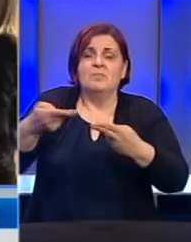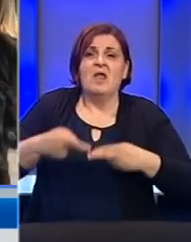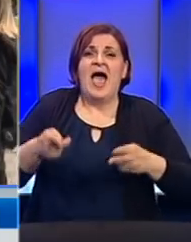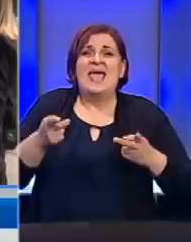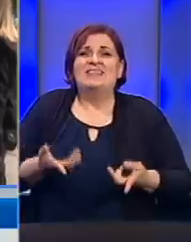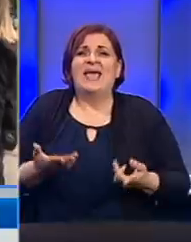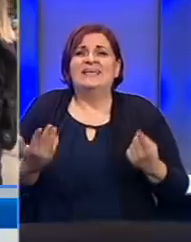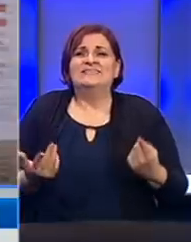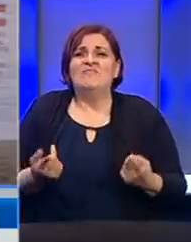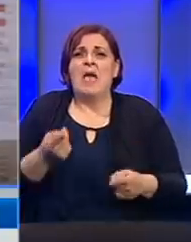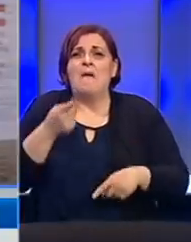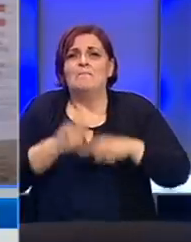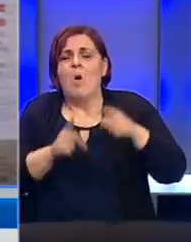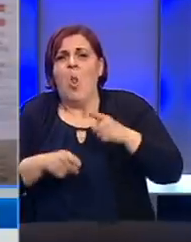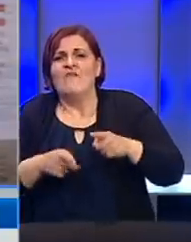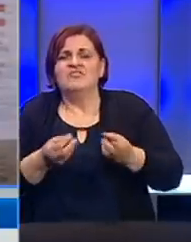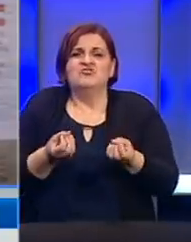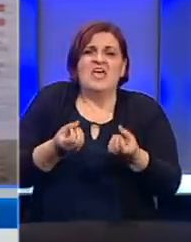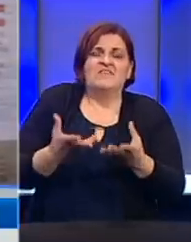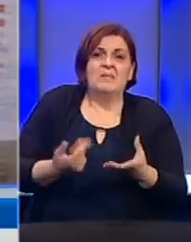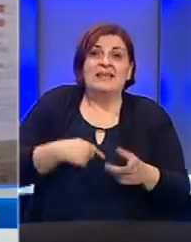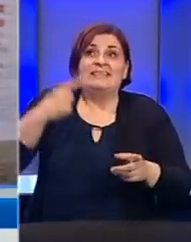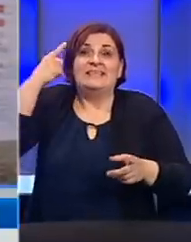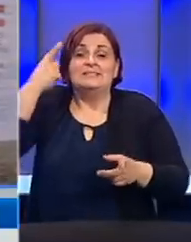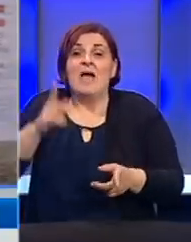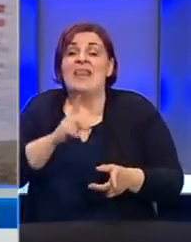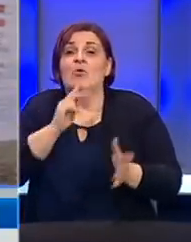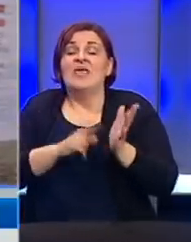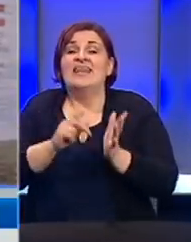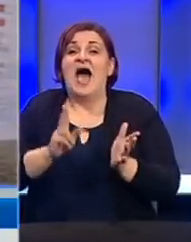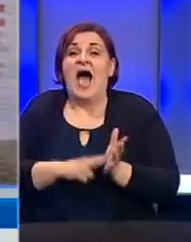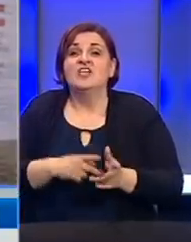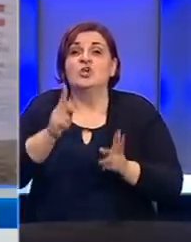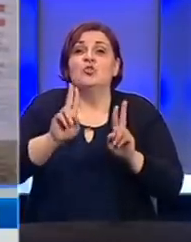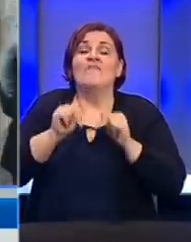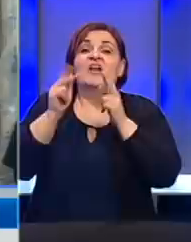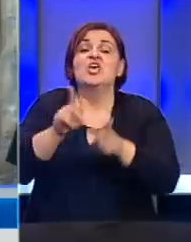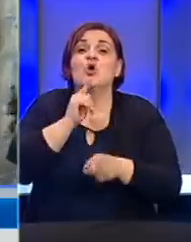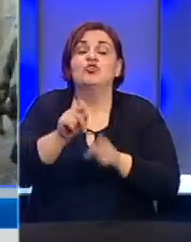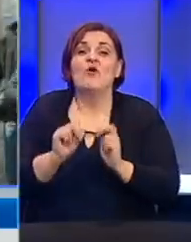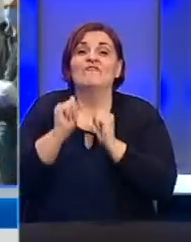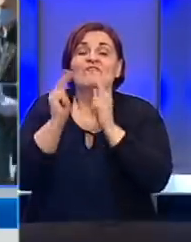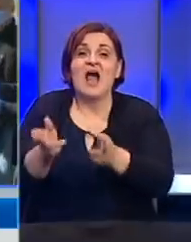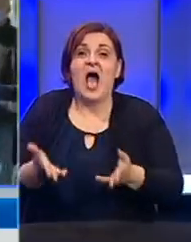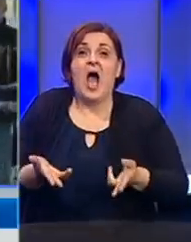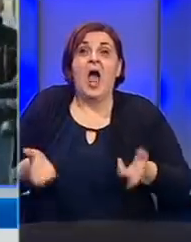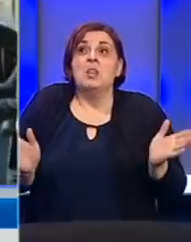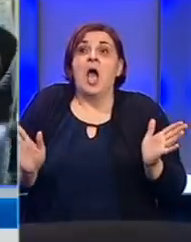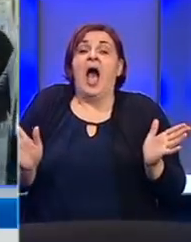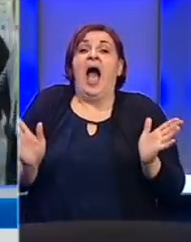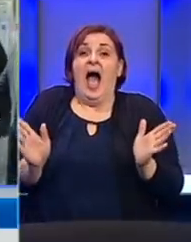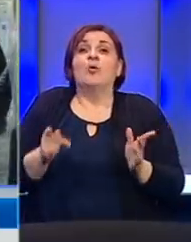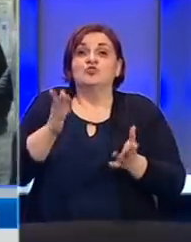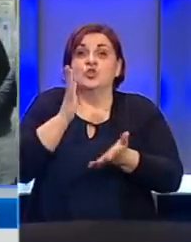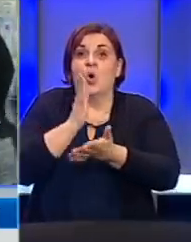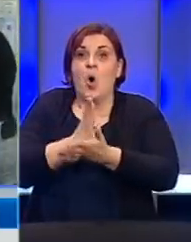stupavušale neke informacije, niti znamo na koji način će se to vraćati i ko će to vraćati. Nikako, naravno, kako